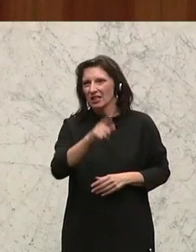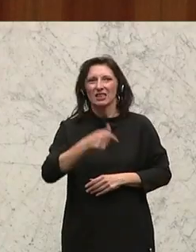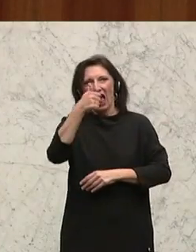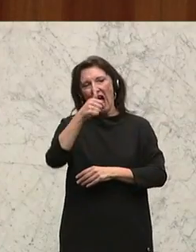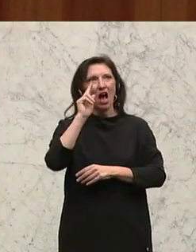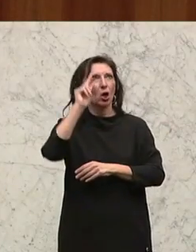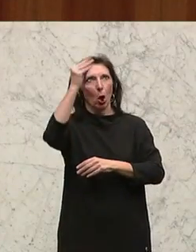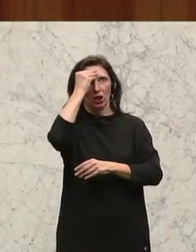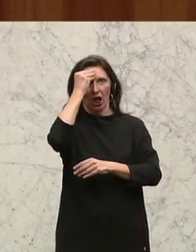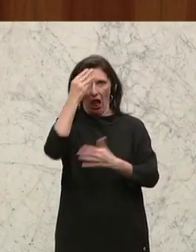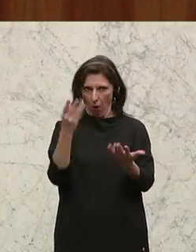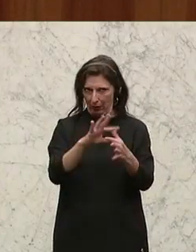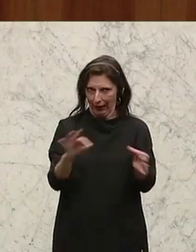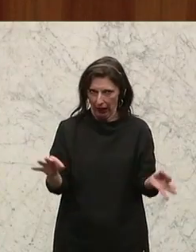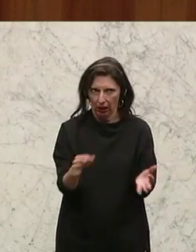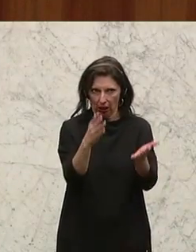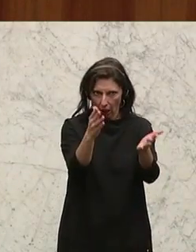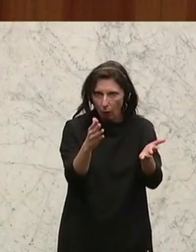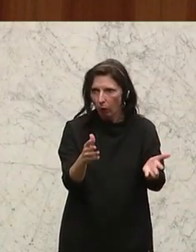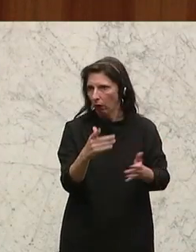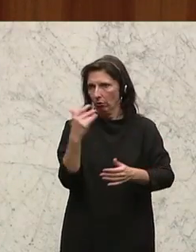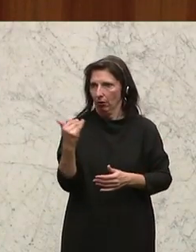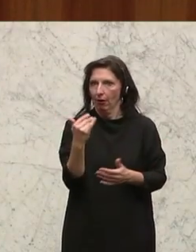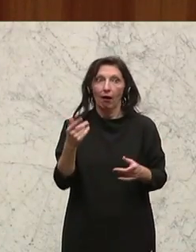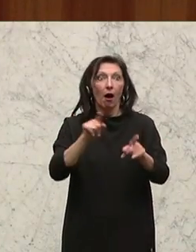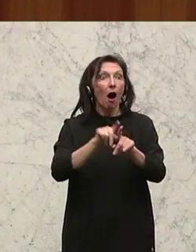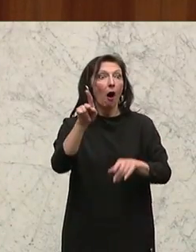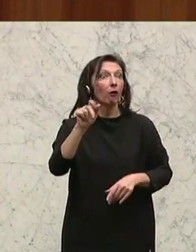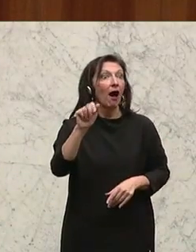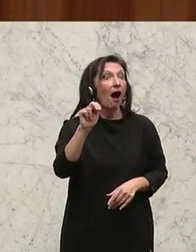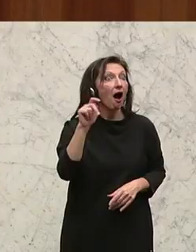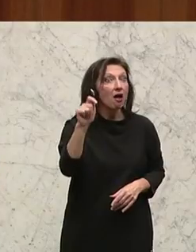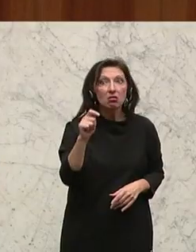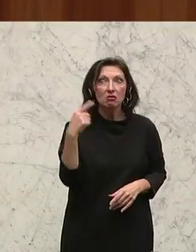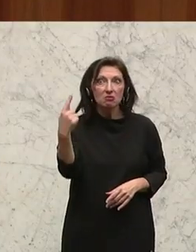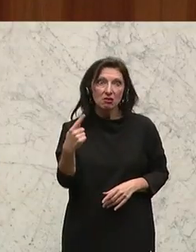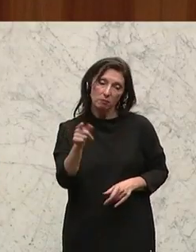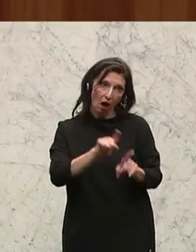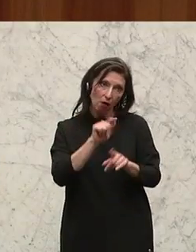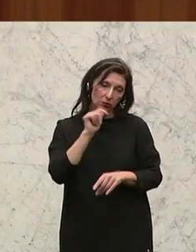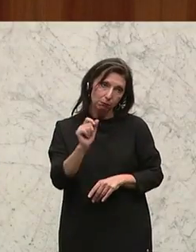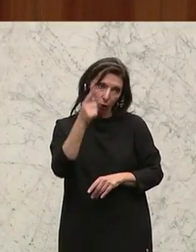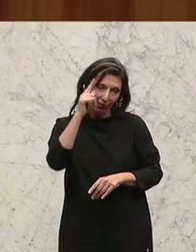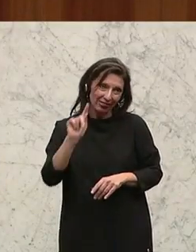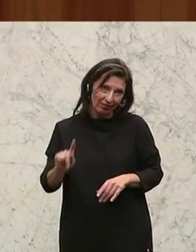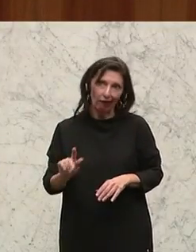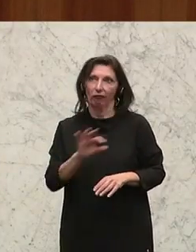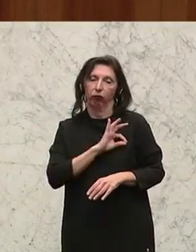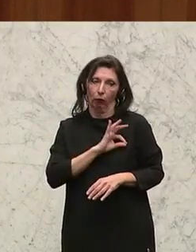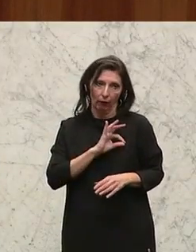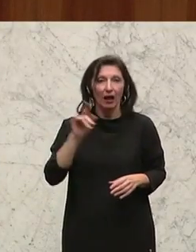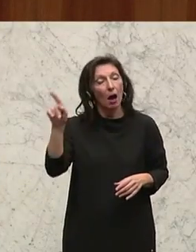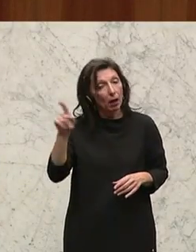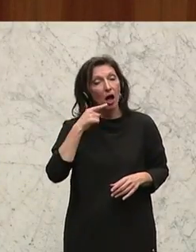Weltreligionen gingen da nicht sehr, sehr freundlich um. Kant selbst war ja auch nicht ein extra besonderer Tierfreund. Aber er hat doch wenigstens eines gesagt.